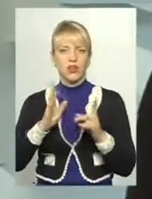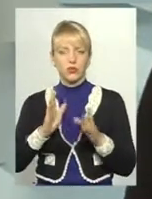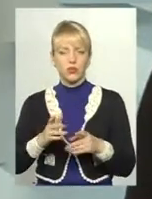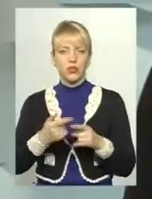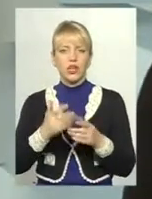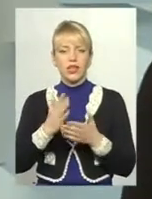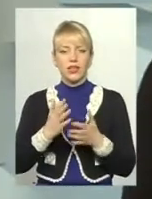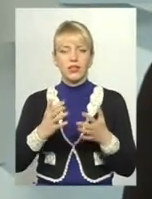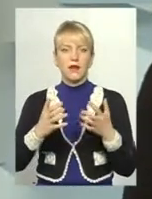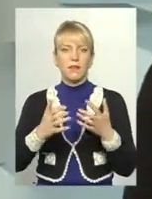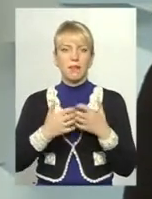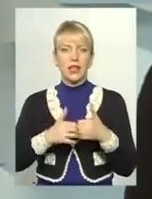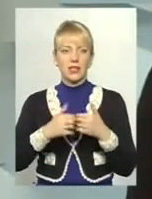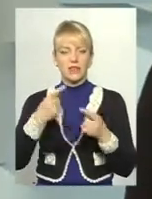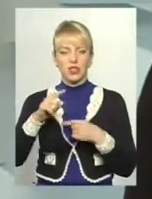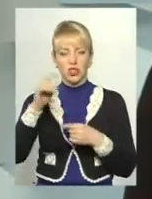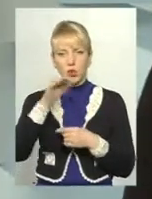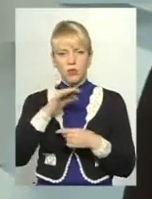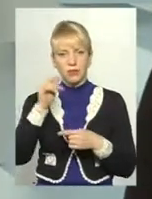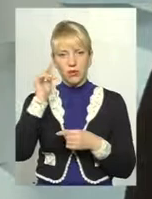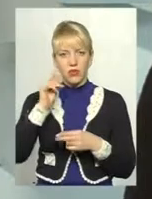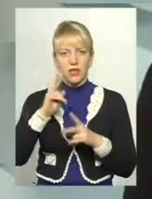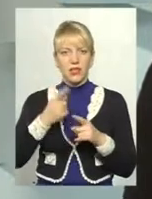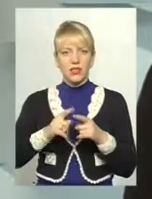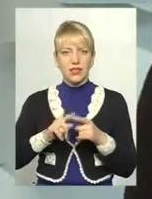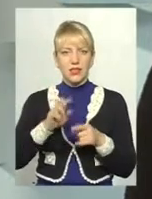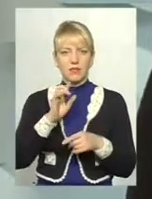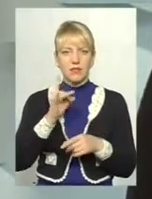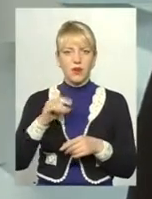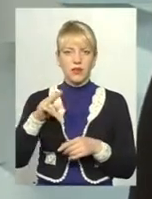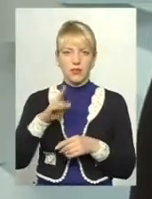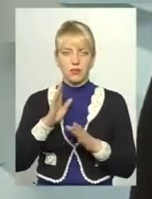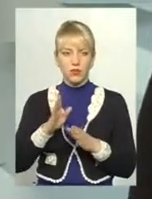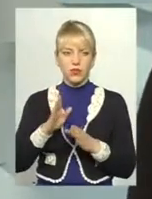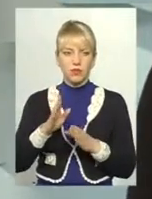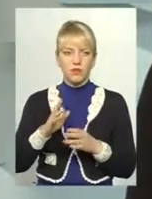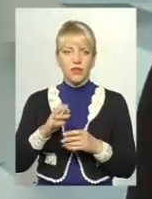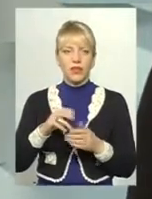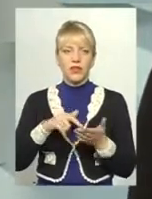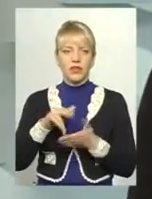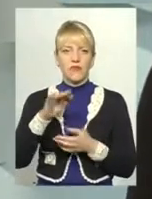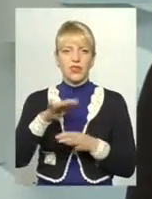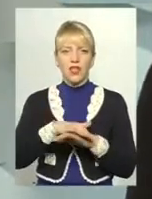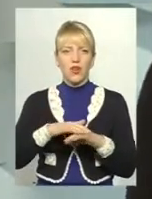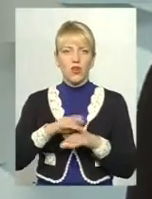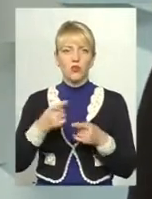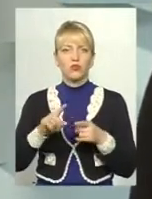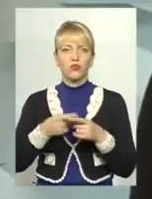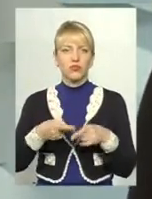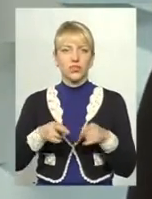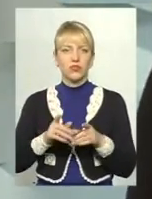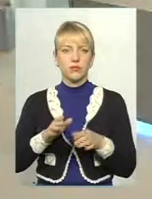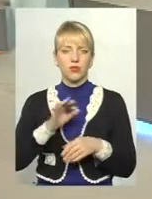є механізми в інших областях повчитися, як цей бренд буде, скажімо, йти у народ. Тому що це, дійсно, буде